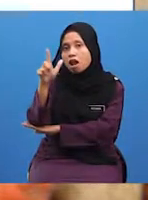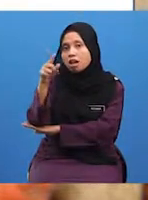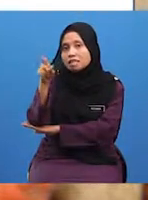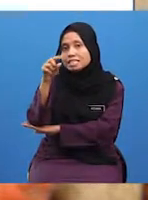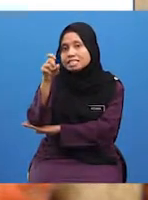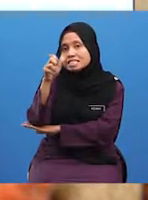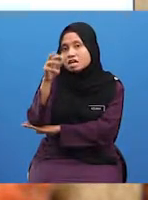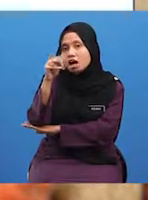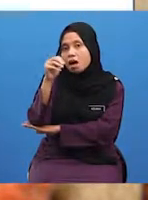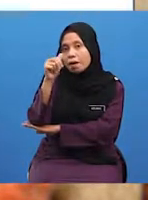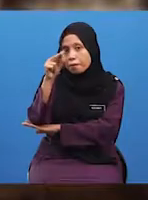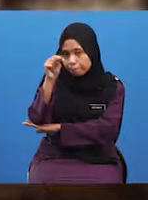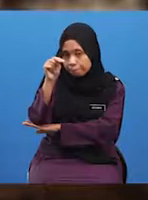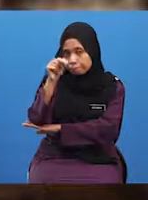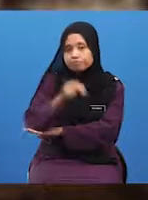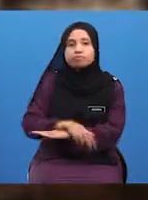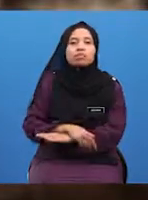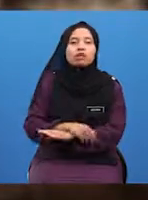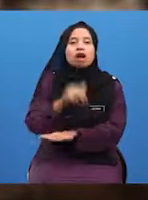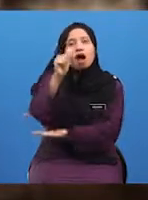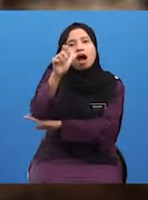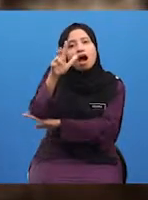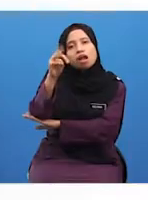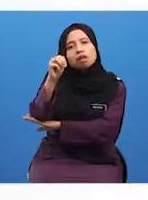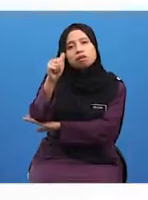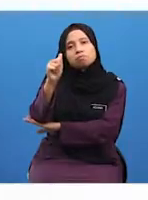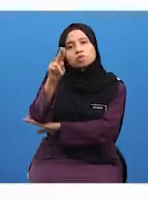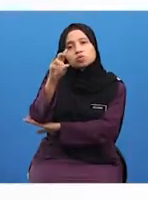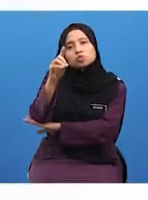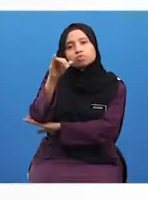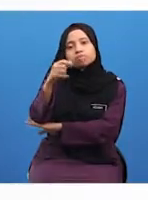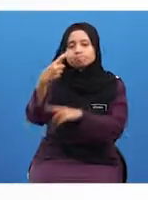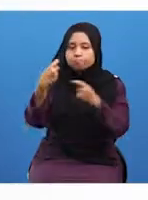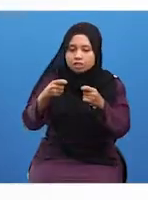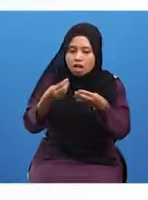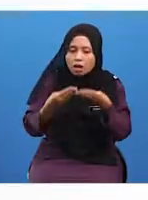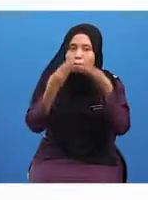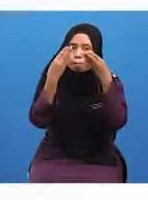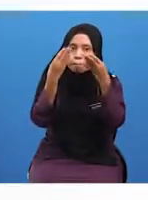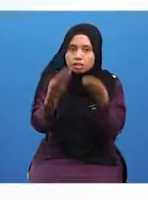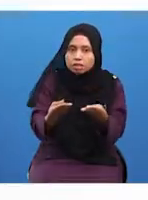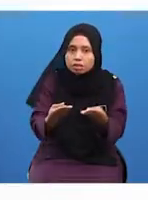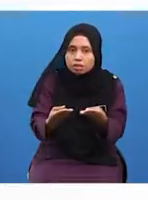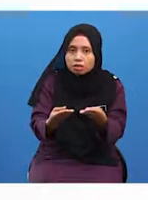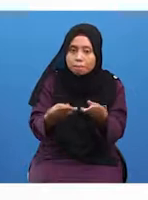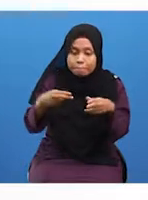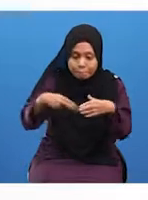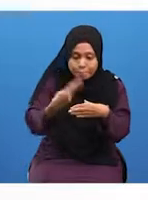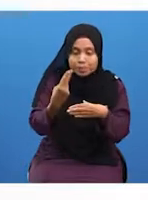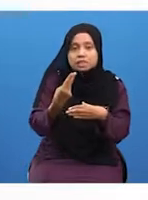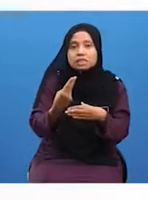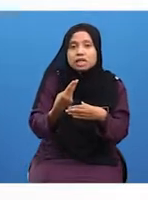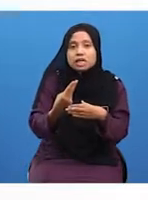Al-Mas'udi juga telah menyumbang dalam penghasilan